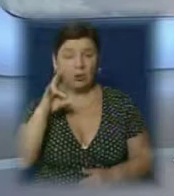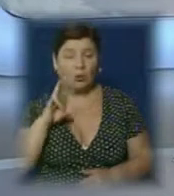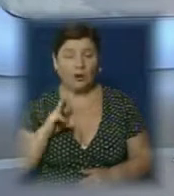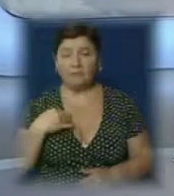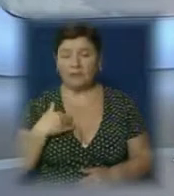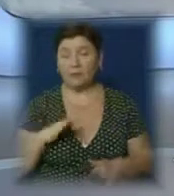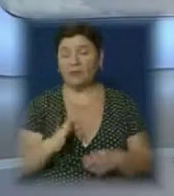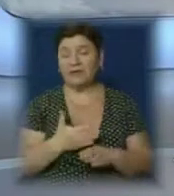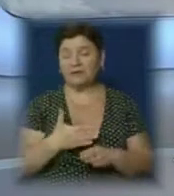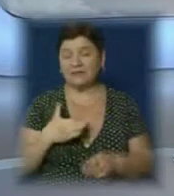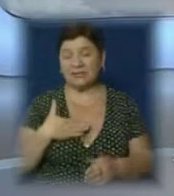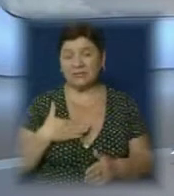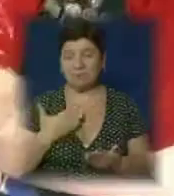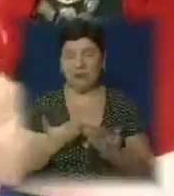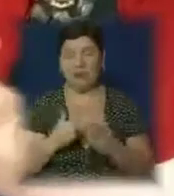поділився з нашими журналістами.